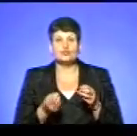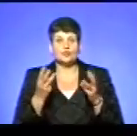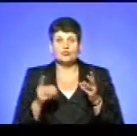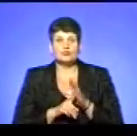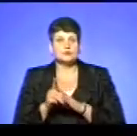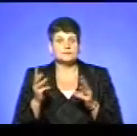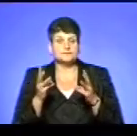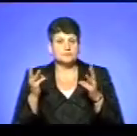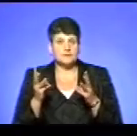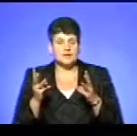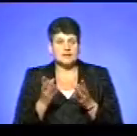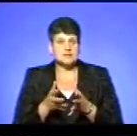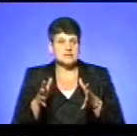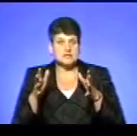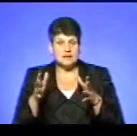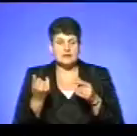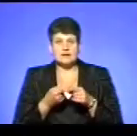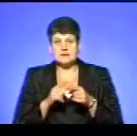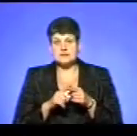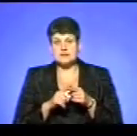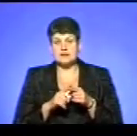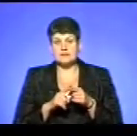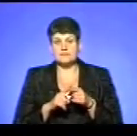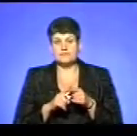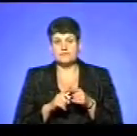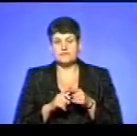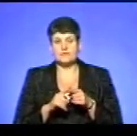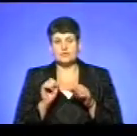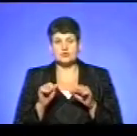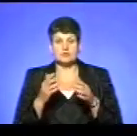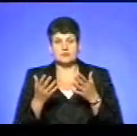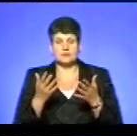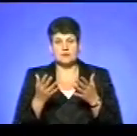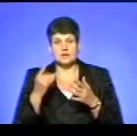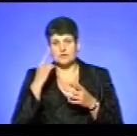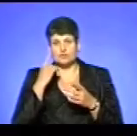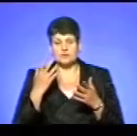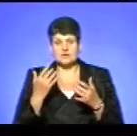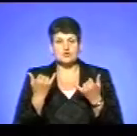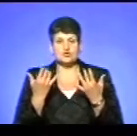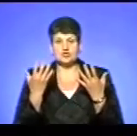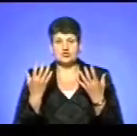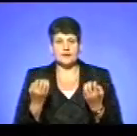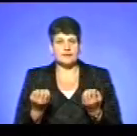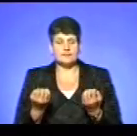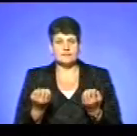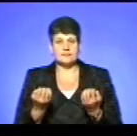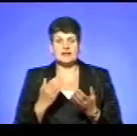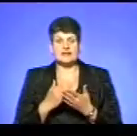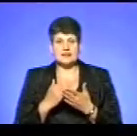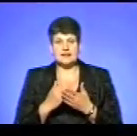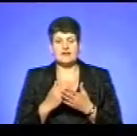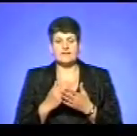поки що, лише версії? Чи все ж таки є більш-менш конкретні висновки? сьогоднішній день є